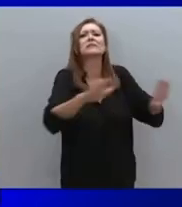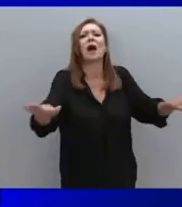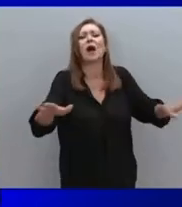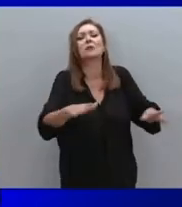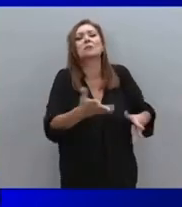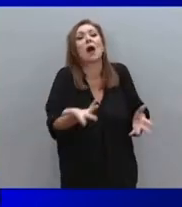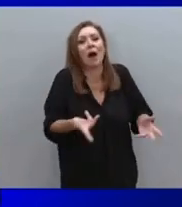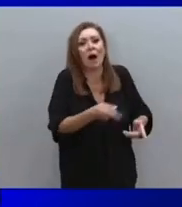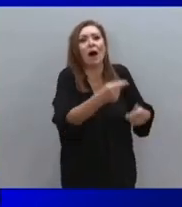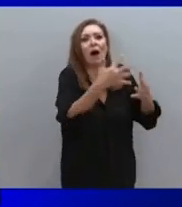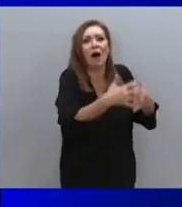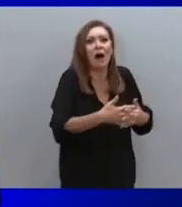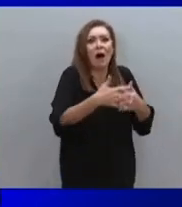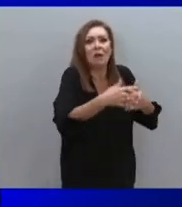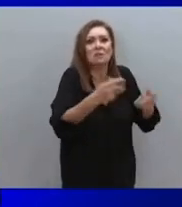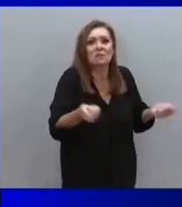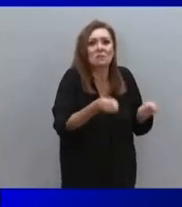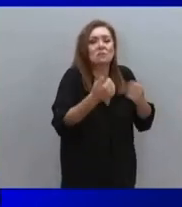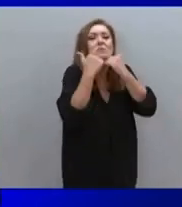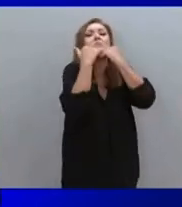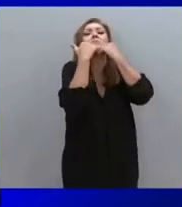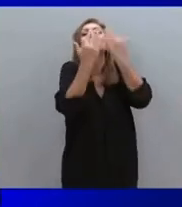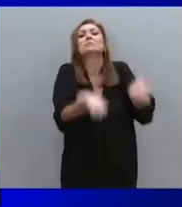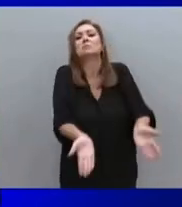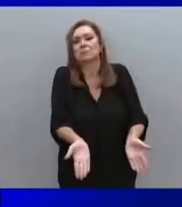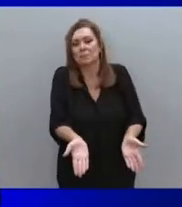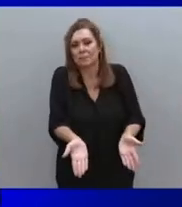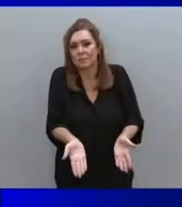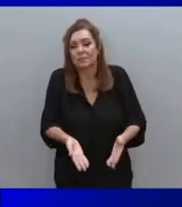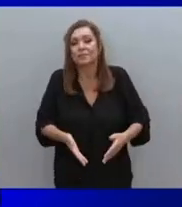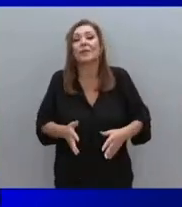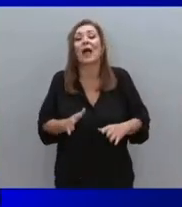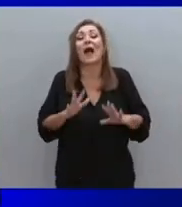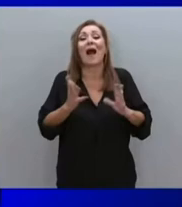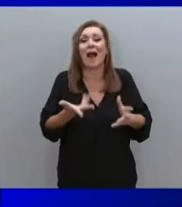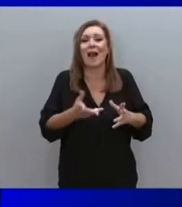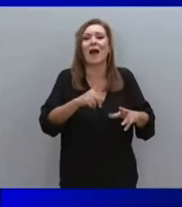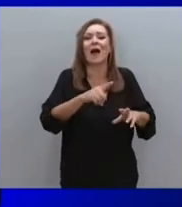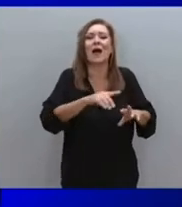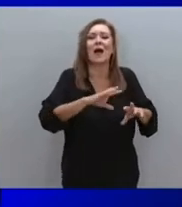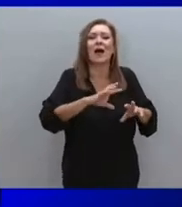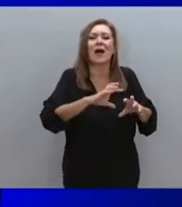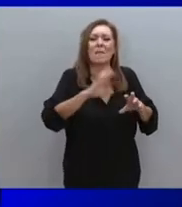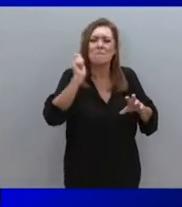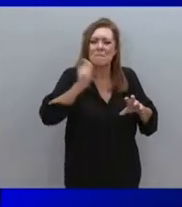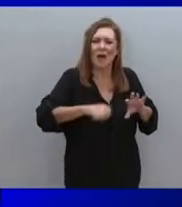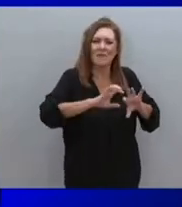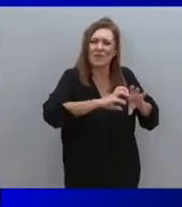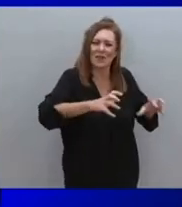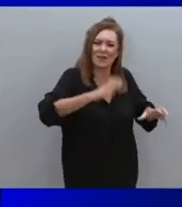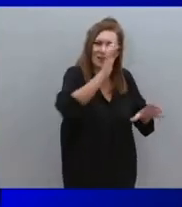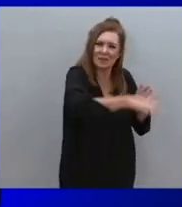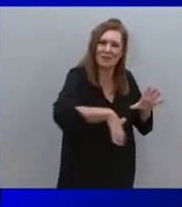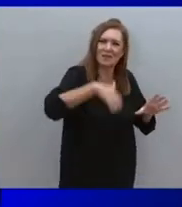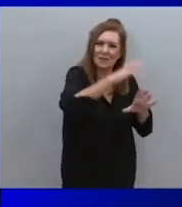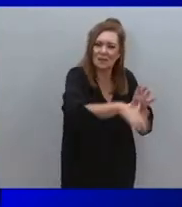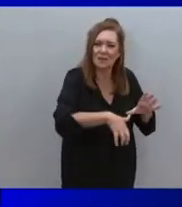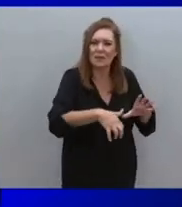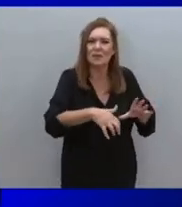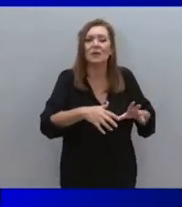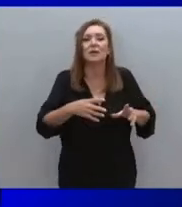λειτουργία τους δεν μπορούσε εύκολα να επεκταθεί. Η απολυθνητοποίηση ως μακροχρόνια πολιτική είναι μονόδρομος